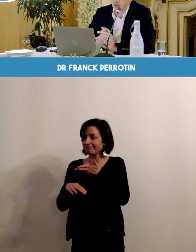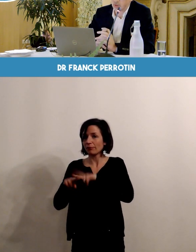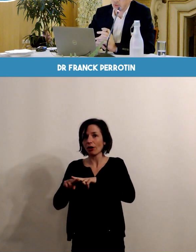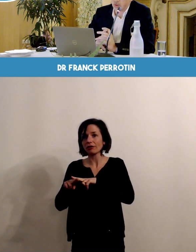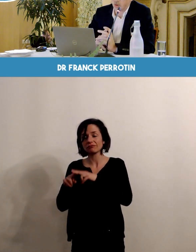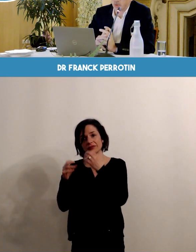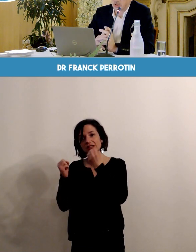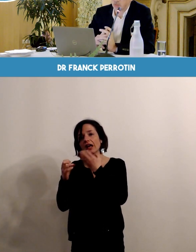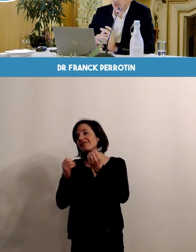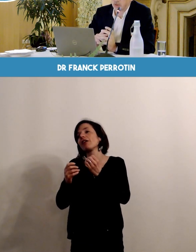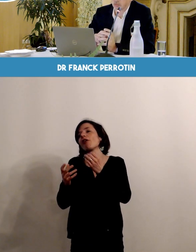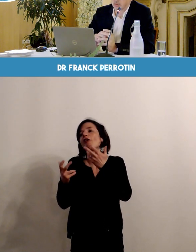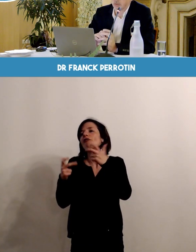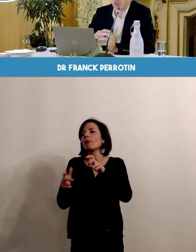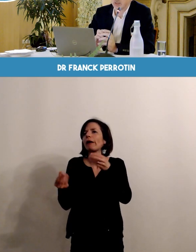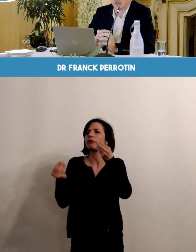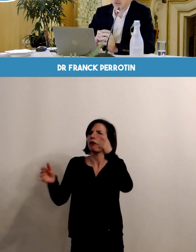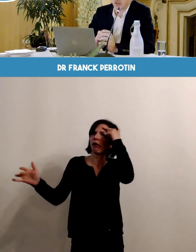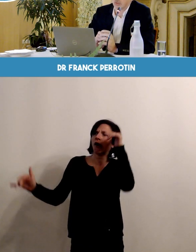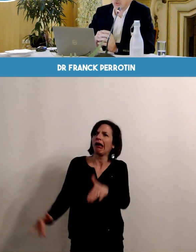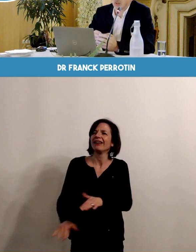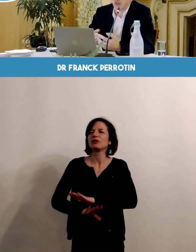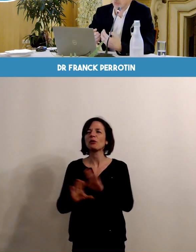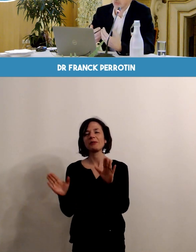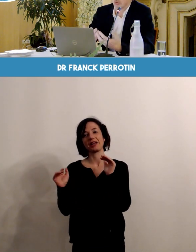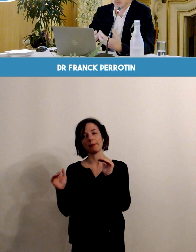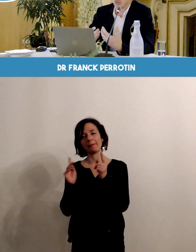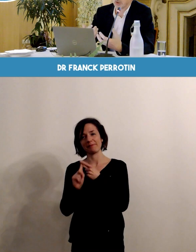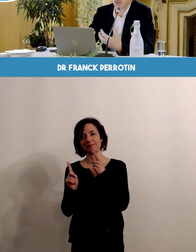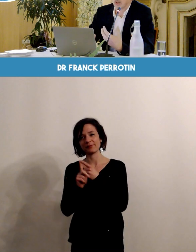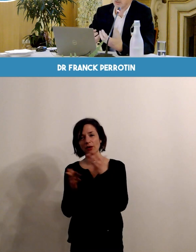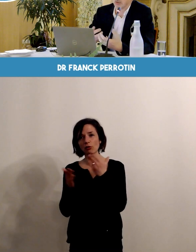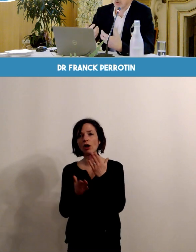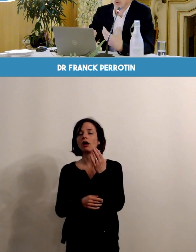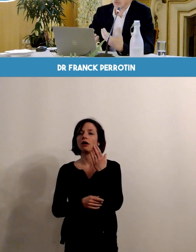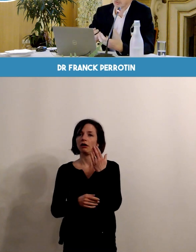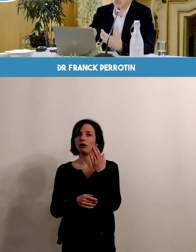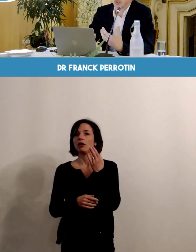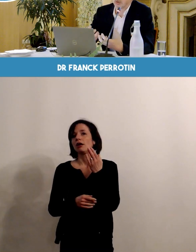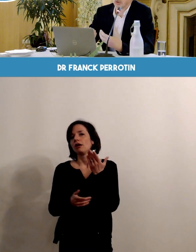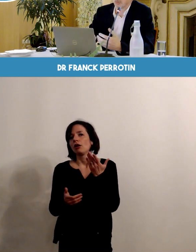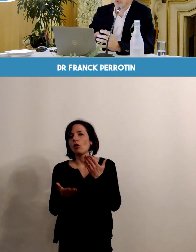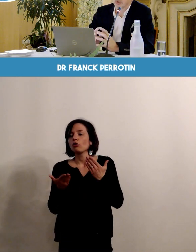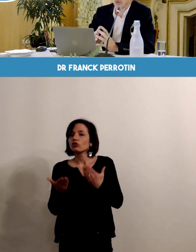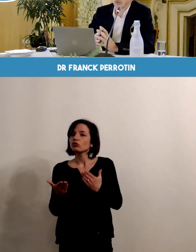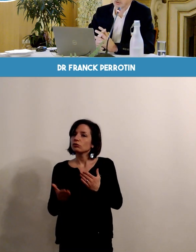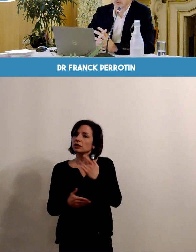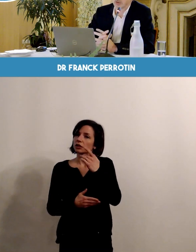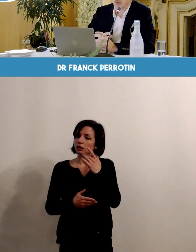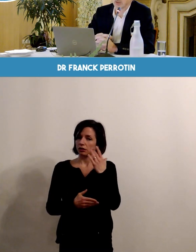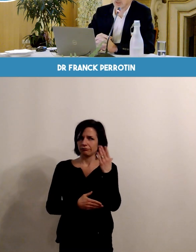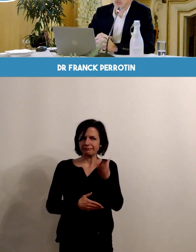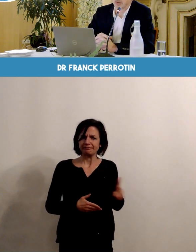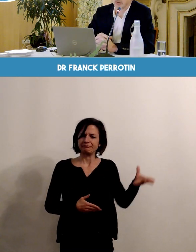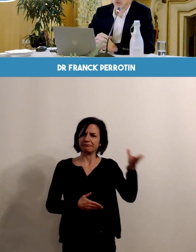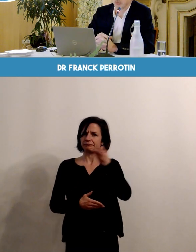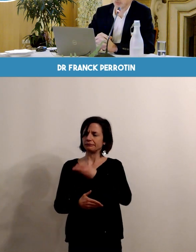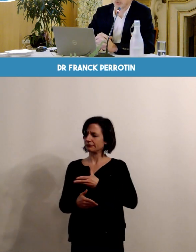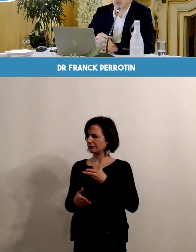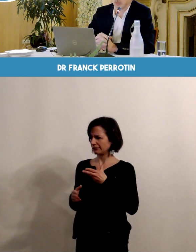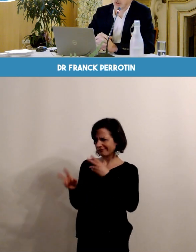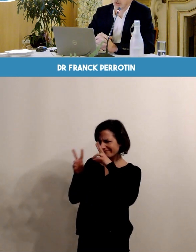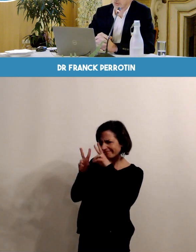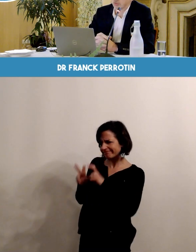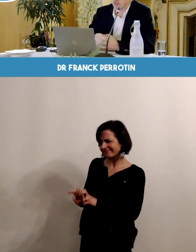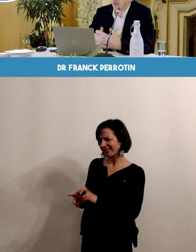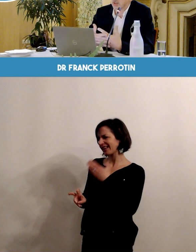point qui est important en particulier donc les maladies il y a deux causes sur lesquelles aujourd'hui les professionnels de santé